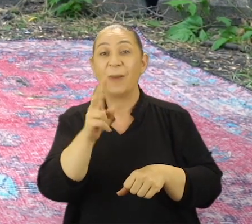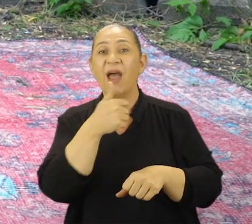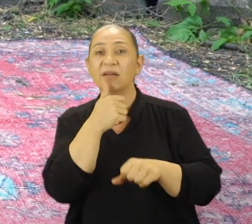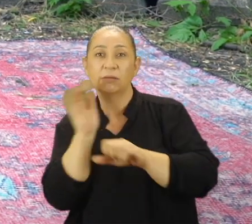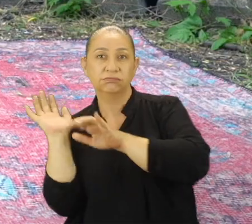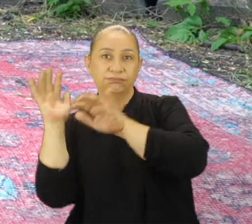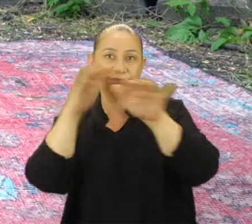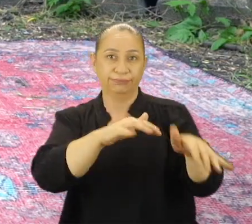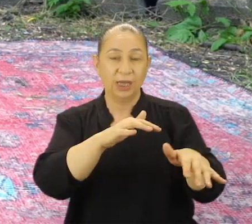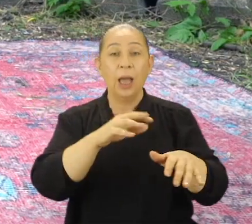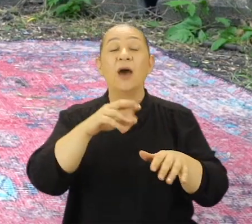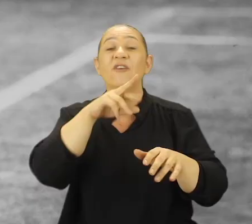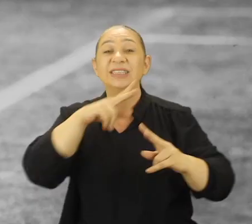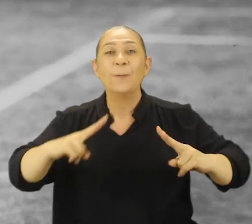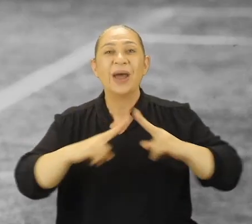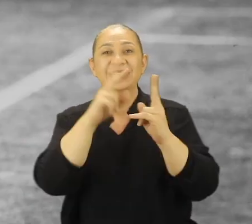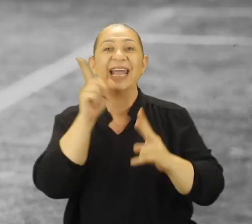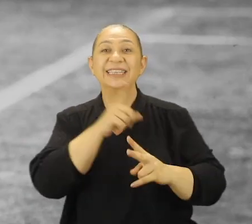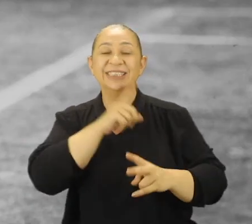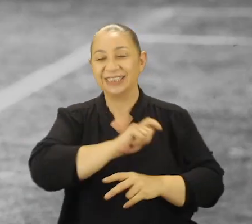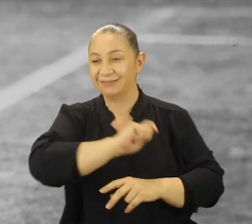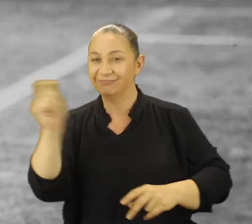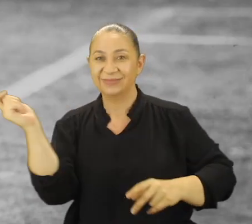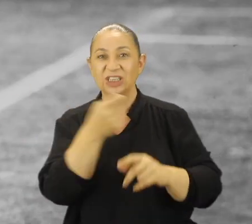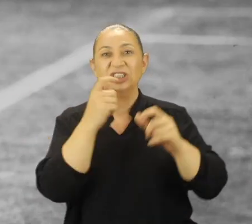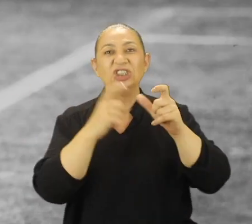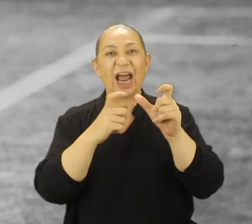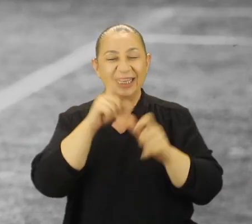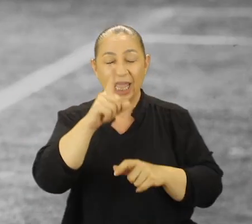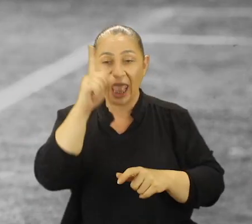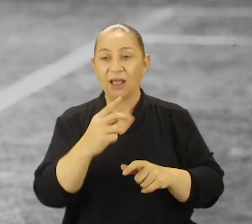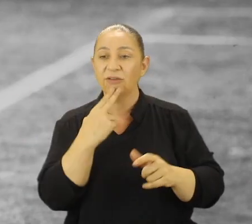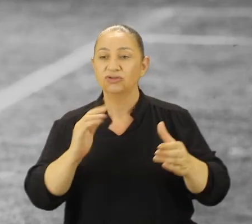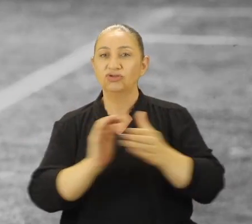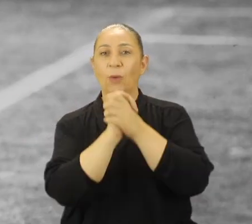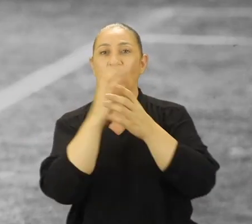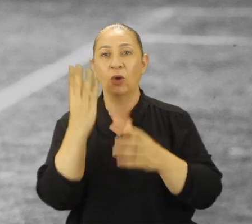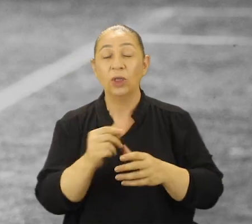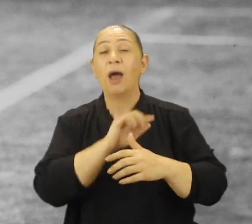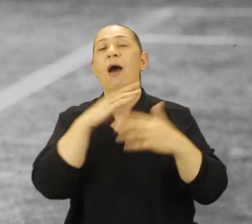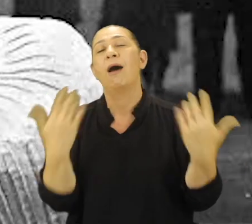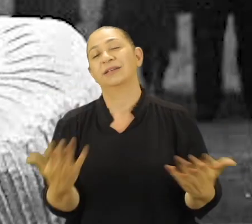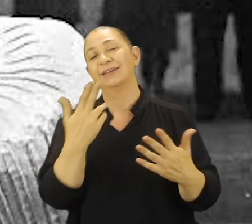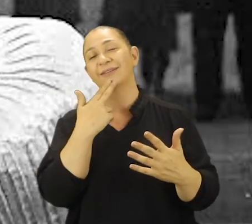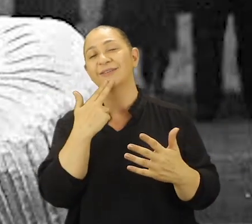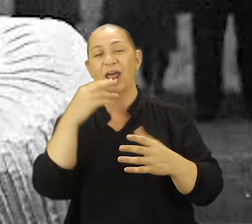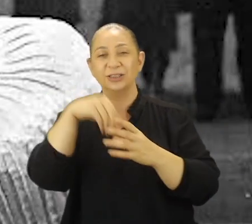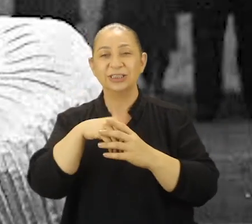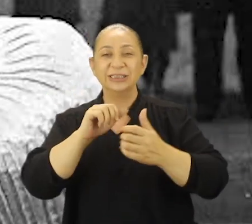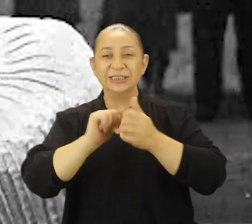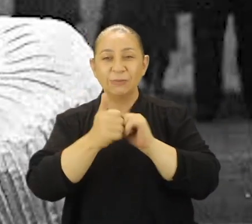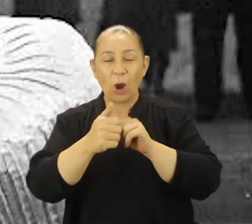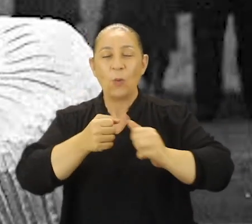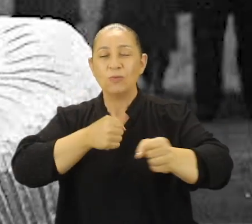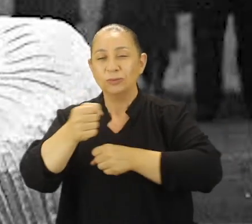1320 erkek yarışmıştı. Paris'te İngiliz tenisçi Charlotte Cooper ilk kadın şampiyon oldu. Artık kadınlar